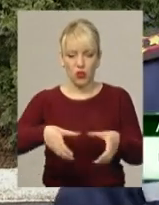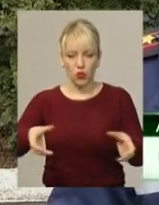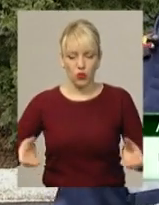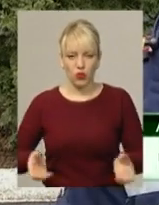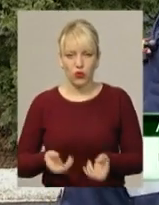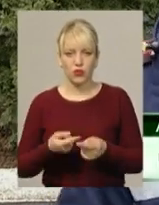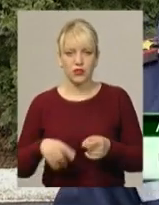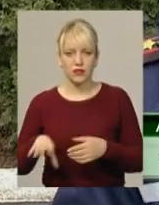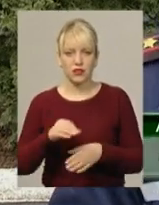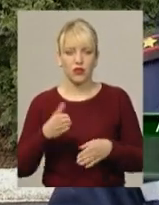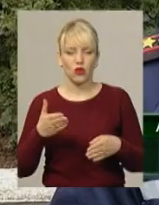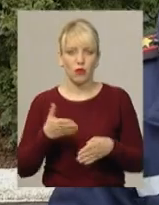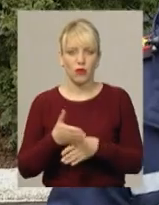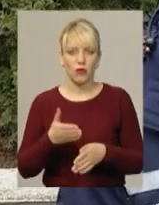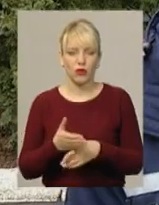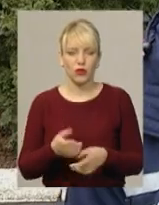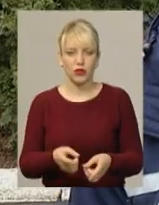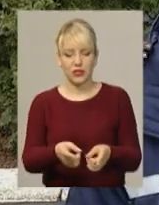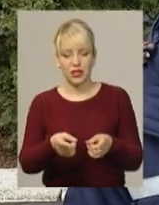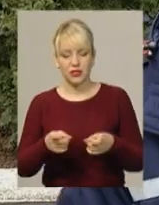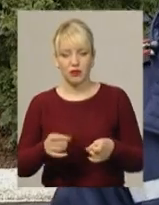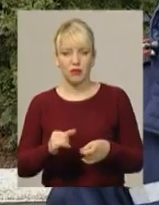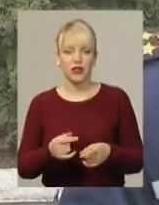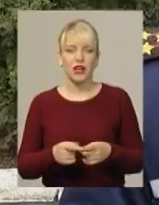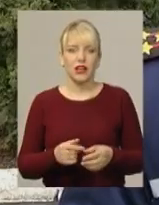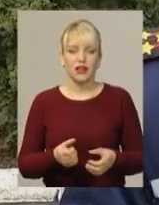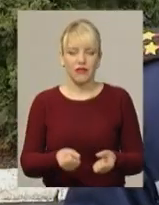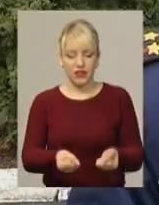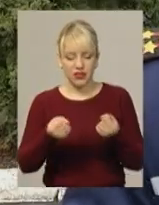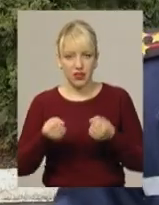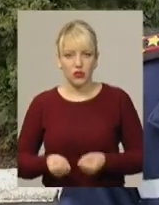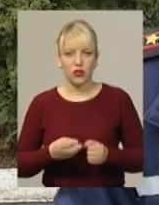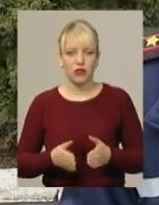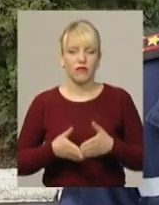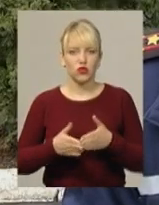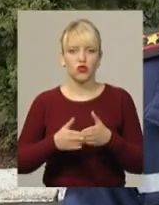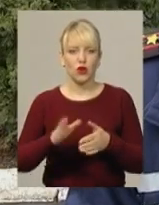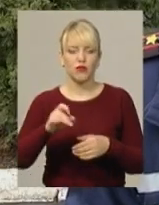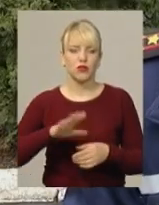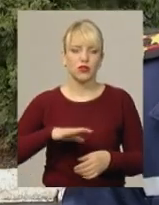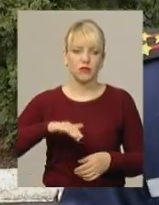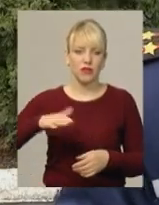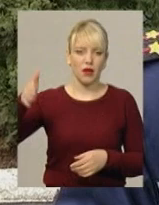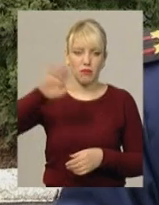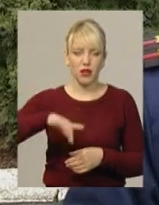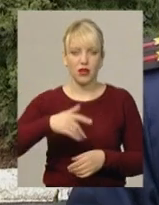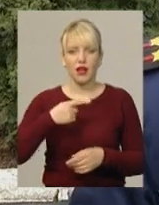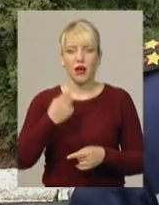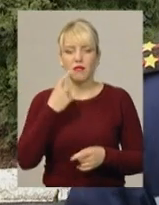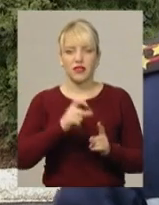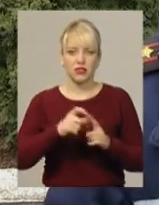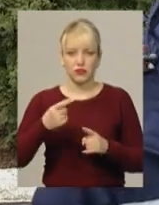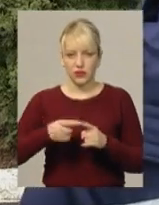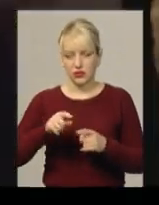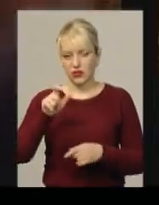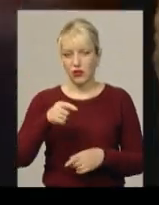зацепити і відтягнути спочатку в човен, потім до берега. Перші слова, які ми витягли цього людину, каже, хлопці, я дуже радий вас бачити саме